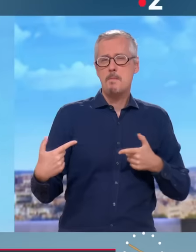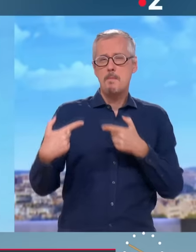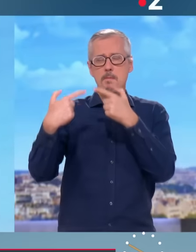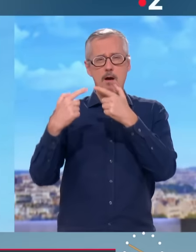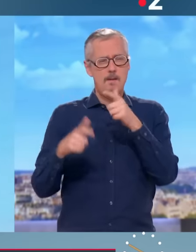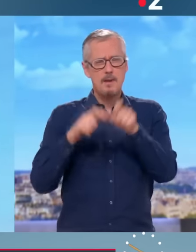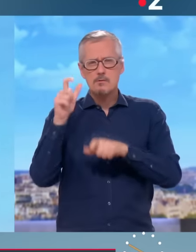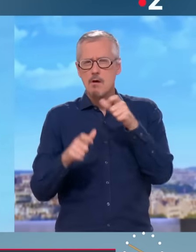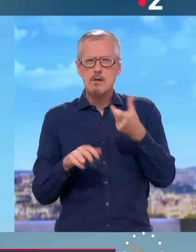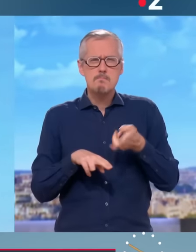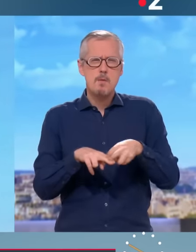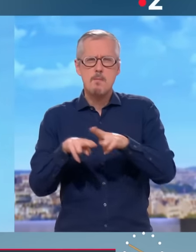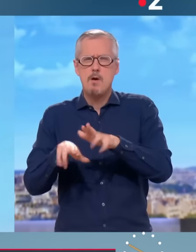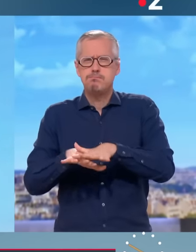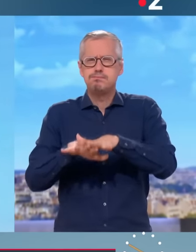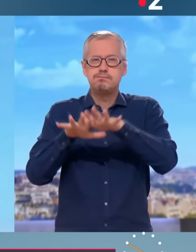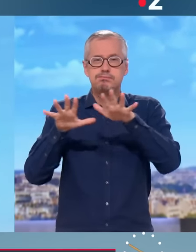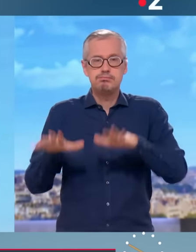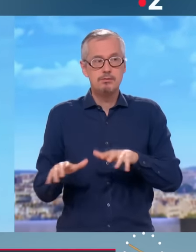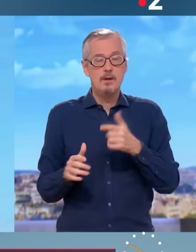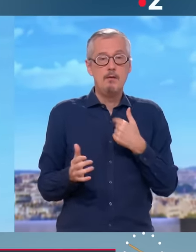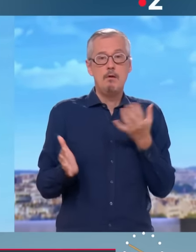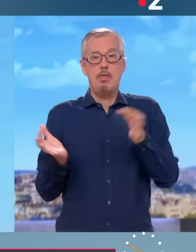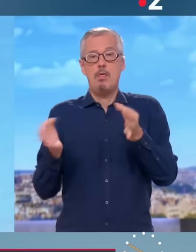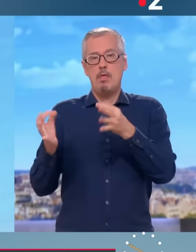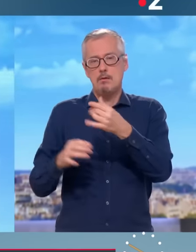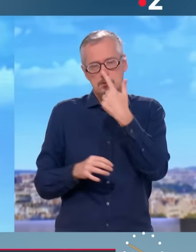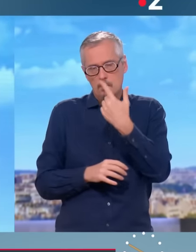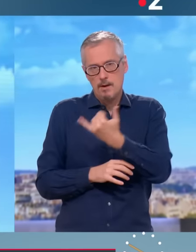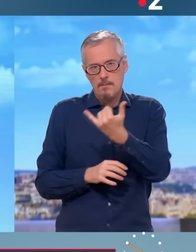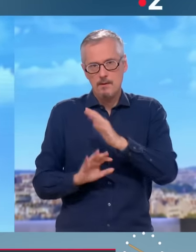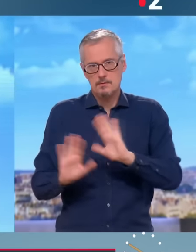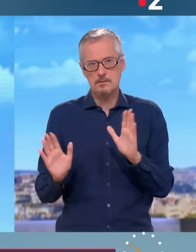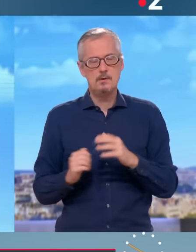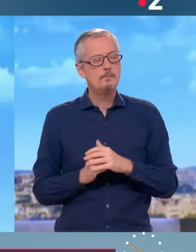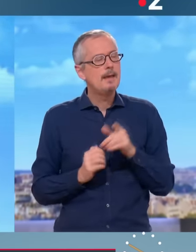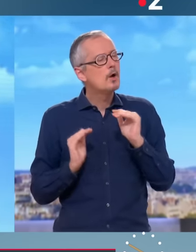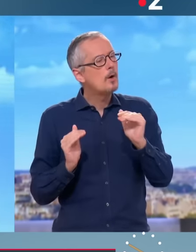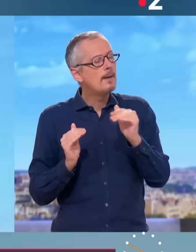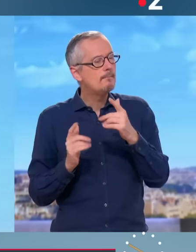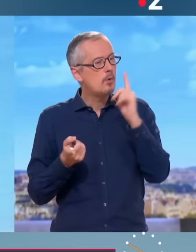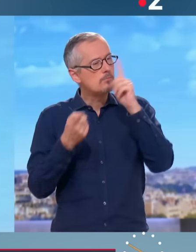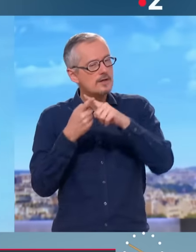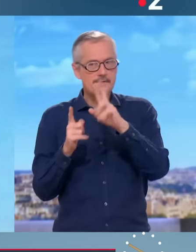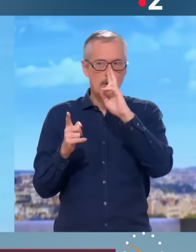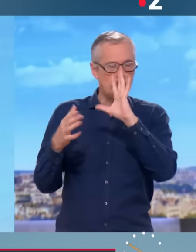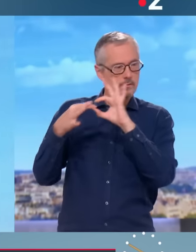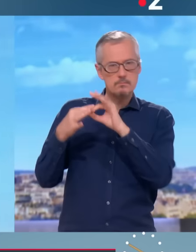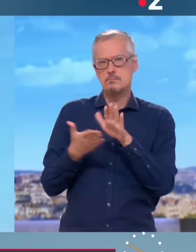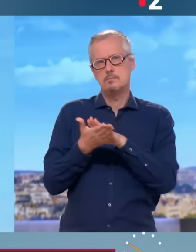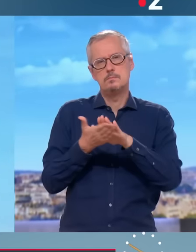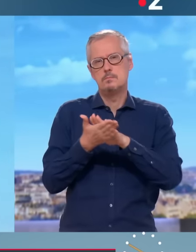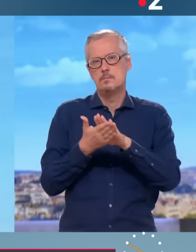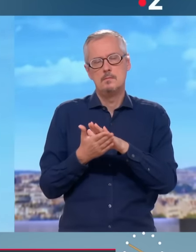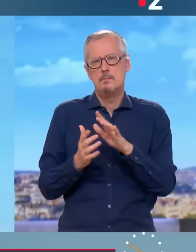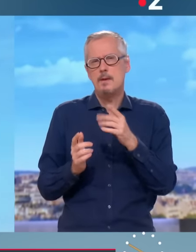qu'il des centaines de milliers de morts, je pense que c'est un problème de parler de cette façon-là. Et sur le fond, essayer de reparler avec les Russes ?'exprime pas sur cette question